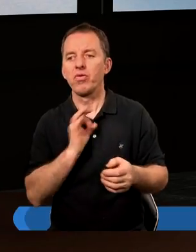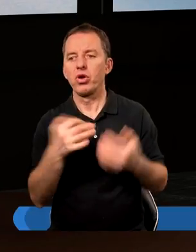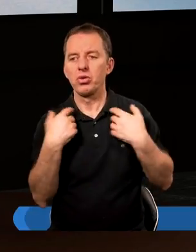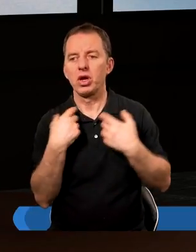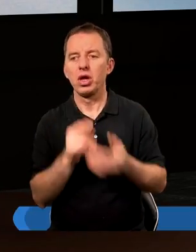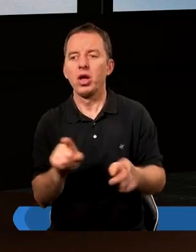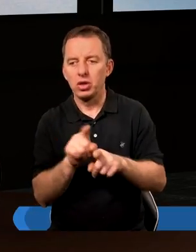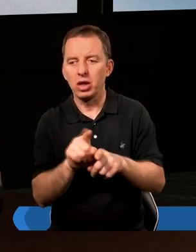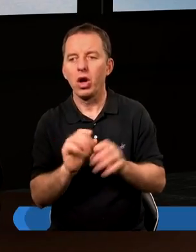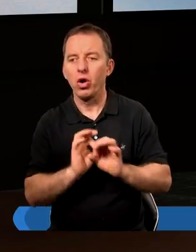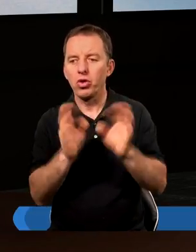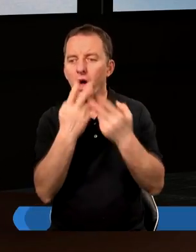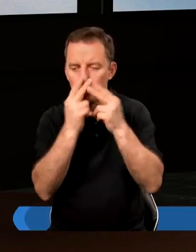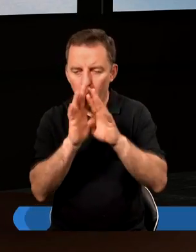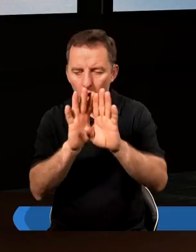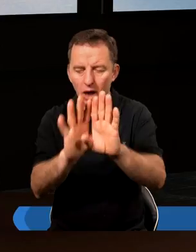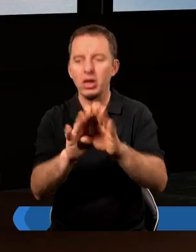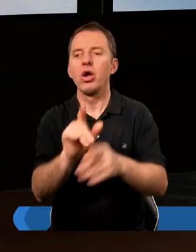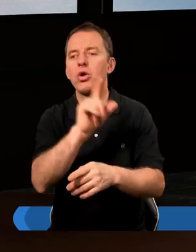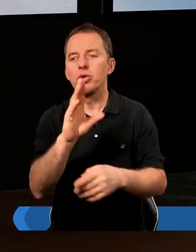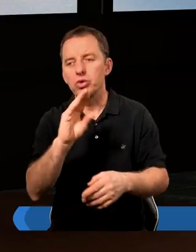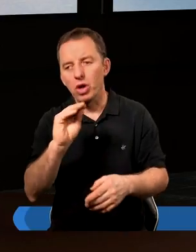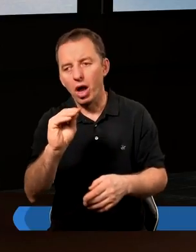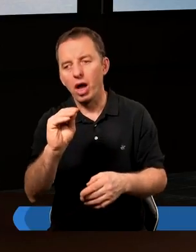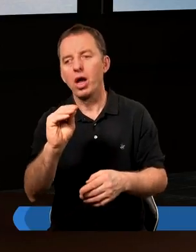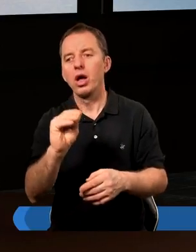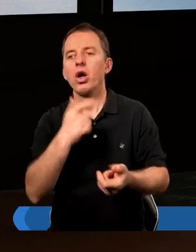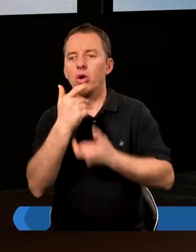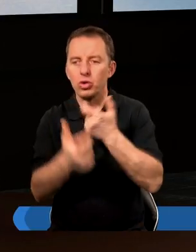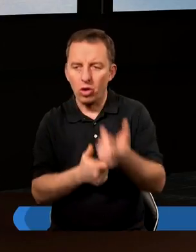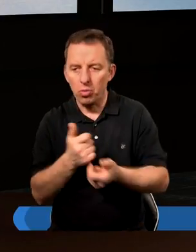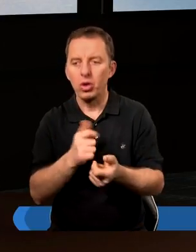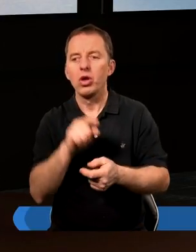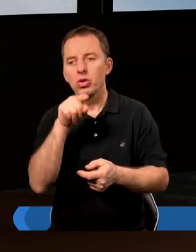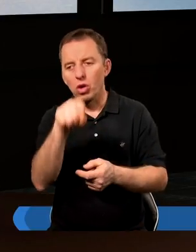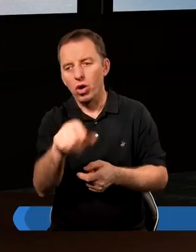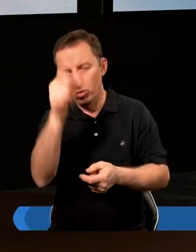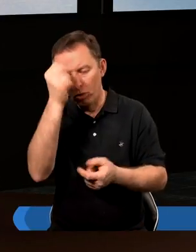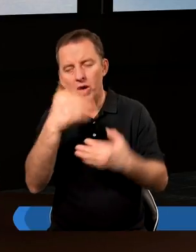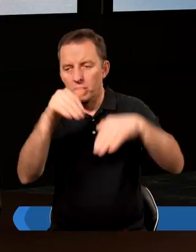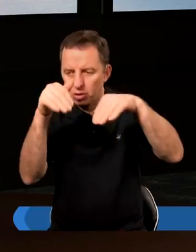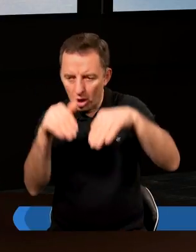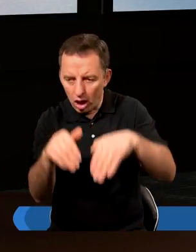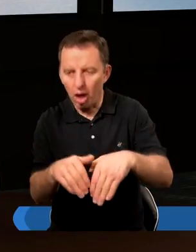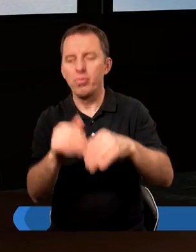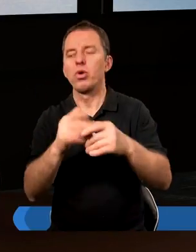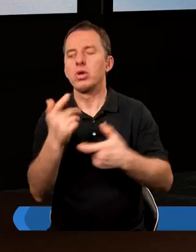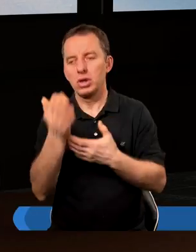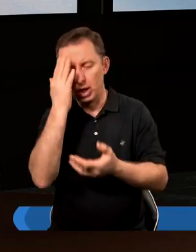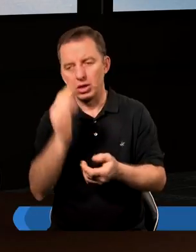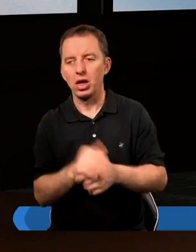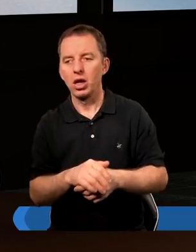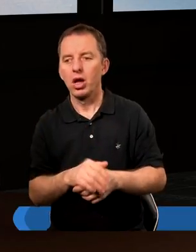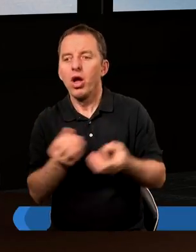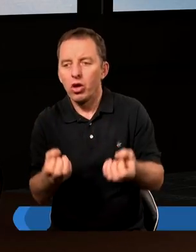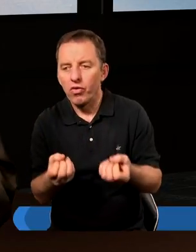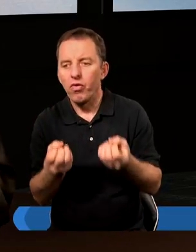swoich rąk. Potem też oczywiście pokazał, że zrobił dla człowieka właściwie to, czego człowiek nie mógł dla siebie uczynić, a mianowicie